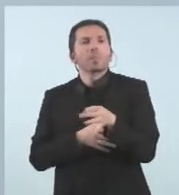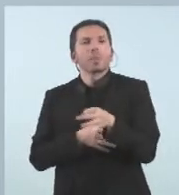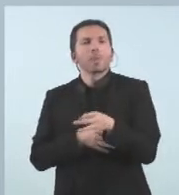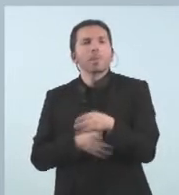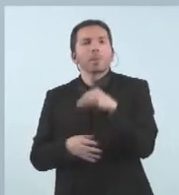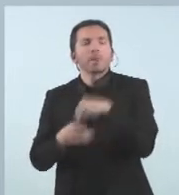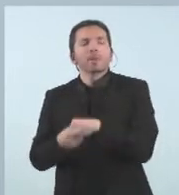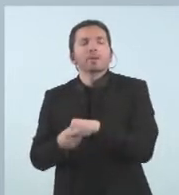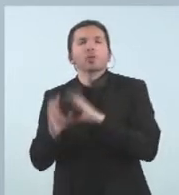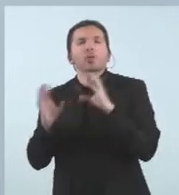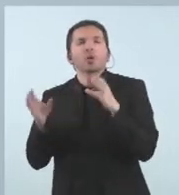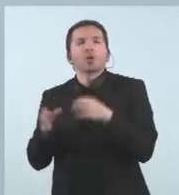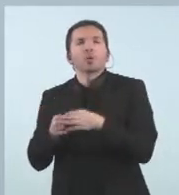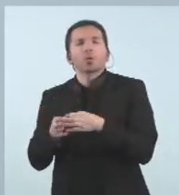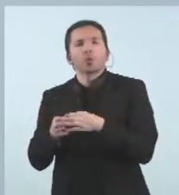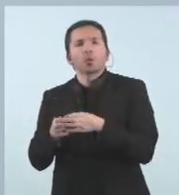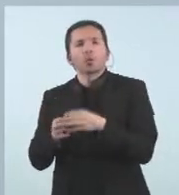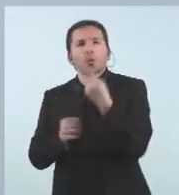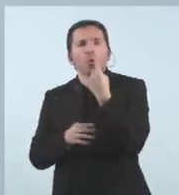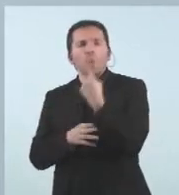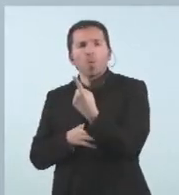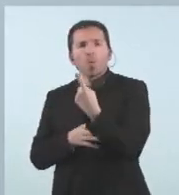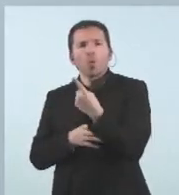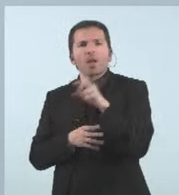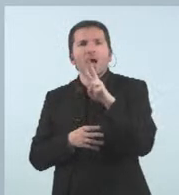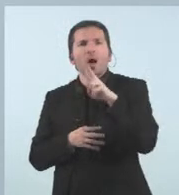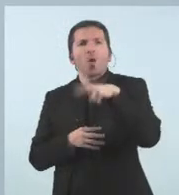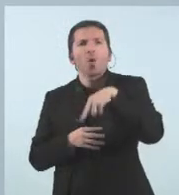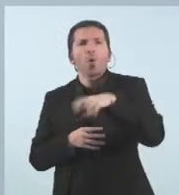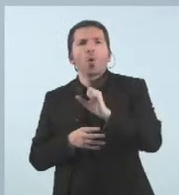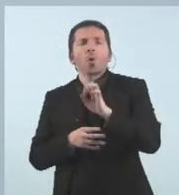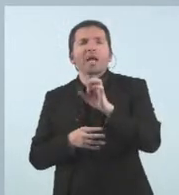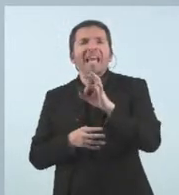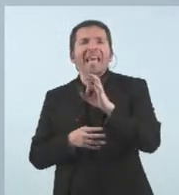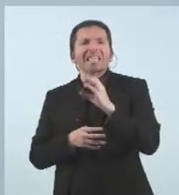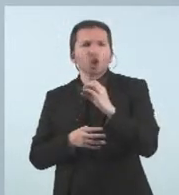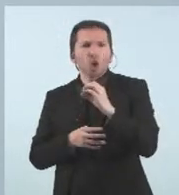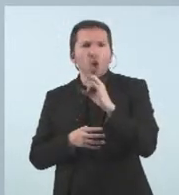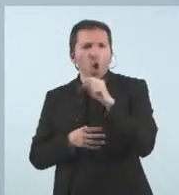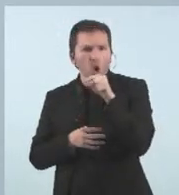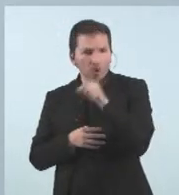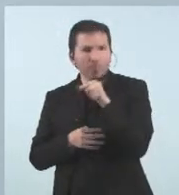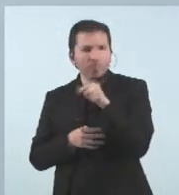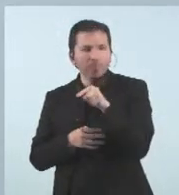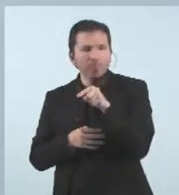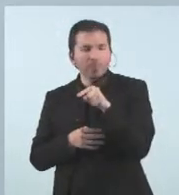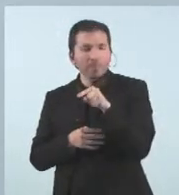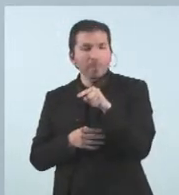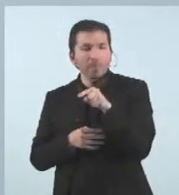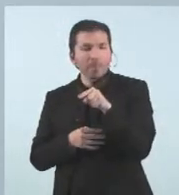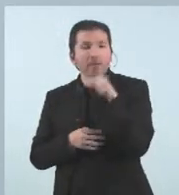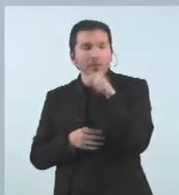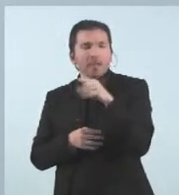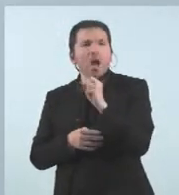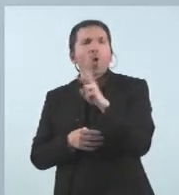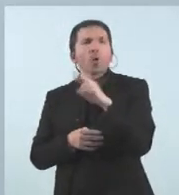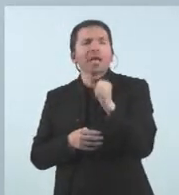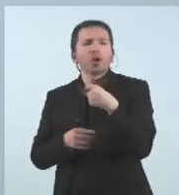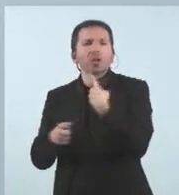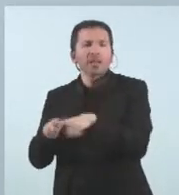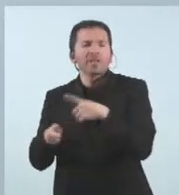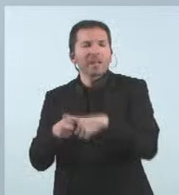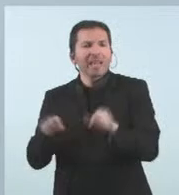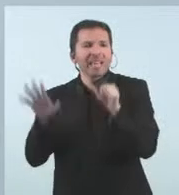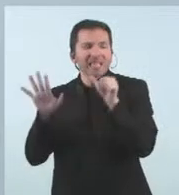electoral 1 de l'UNESCO durant tot aquest any 2022. L'UNESCO està organitzada amb sis divisions regionals.